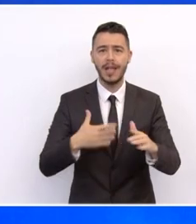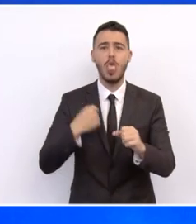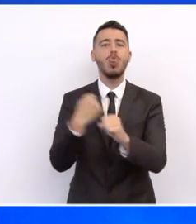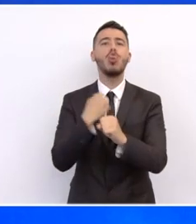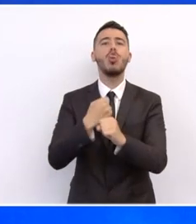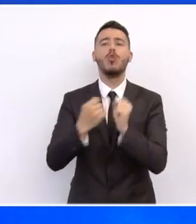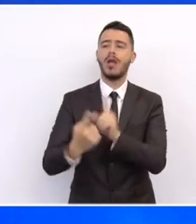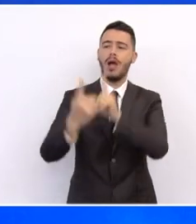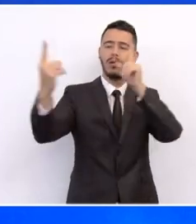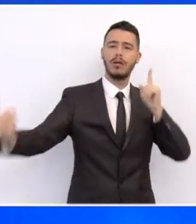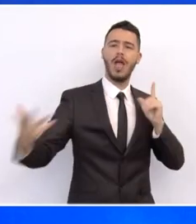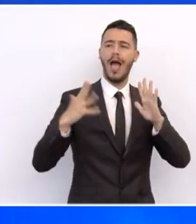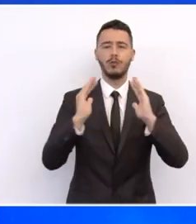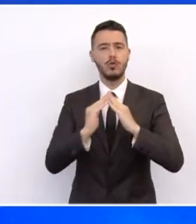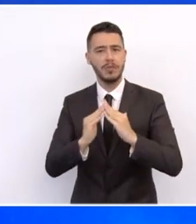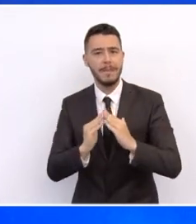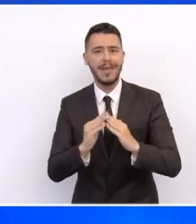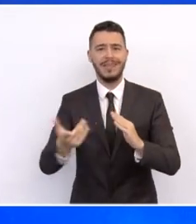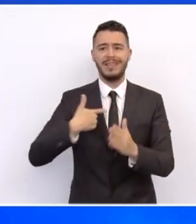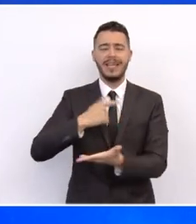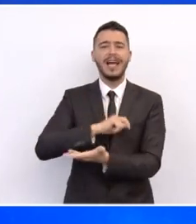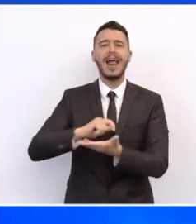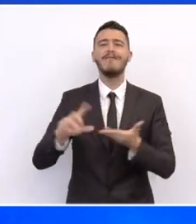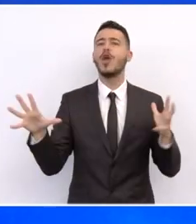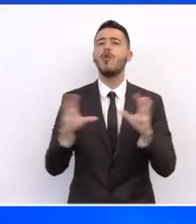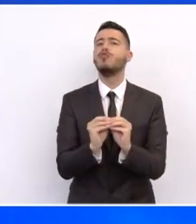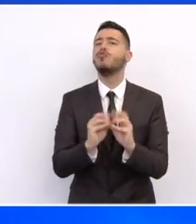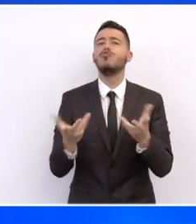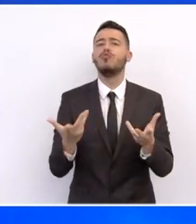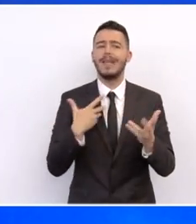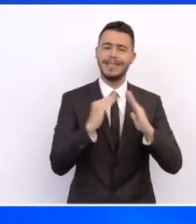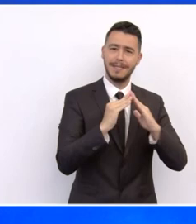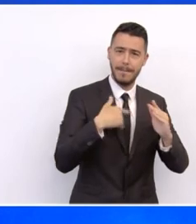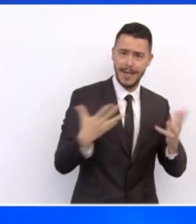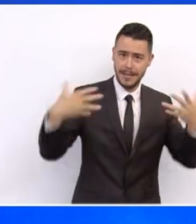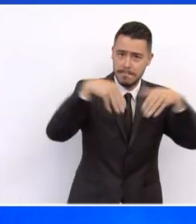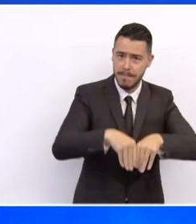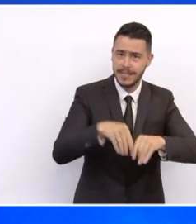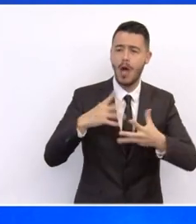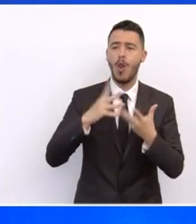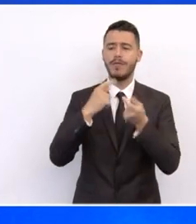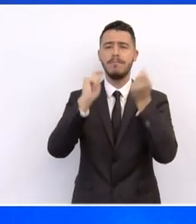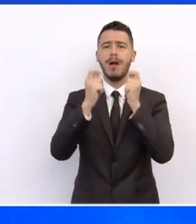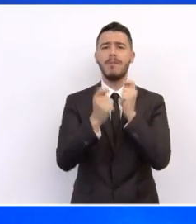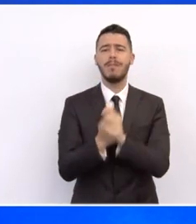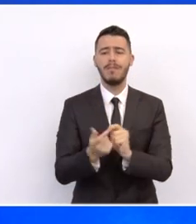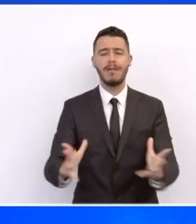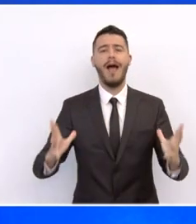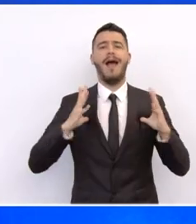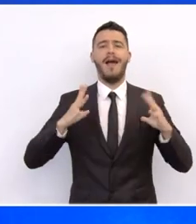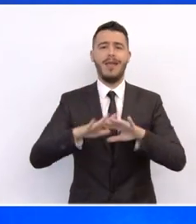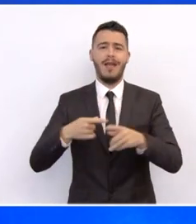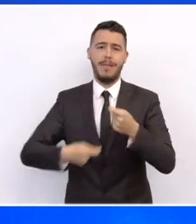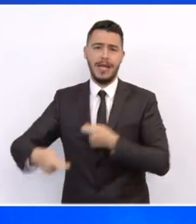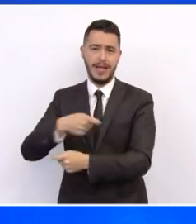ψηφιακό γραφείο. Σε ό,τι αφορά τώρα τις ιδιωτικές επενδύσεις και τον θεσμικό μετασχηματισμό, το σχέδιο